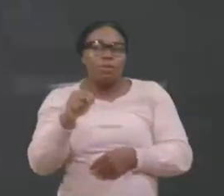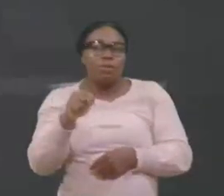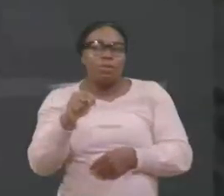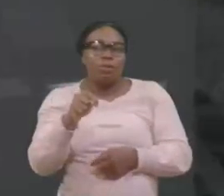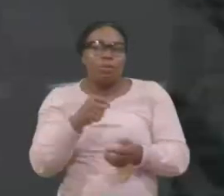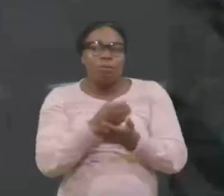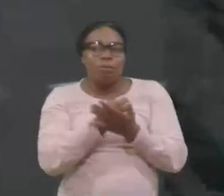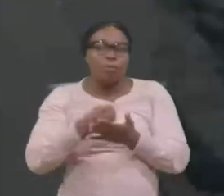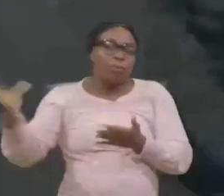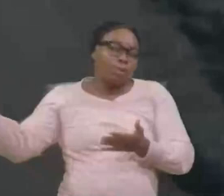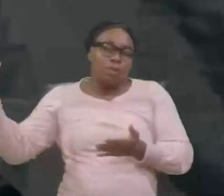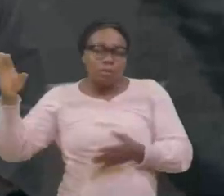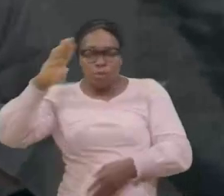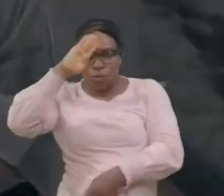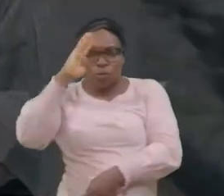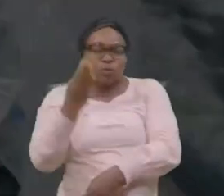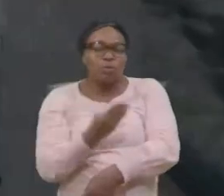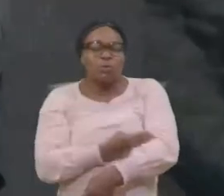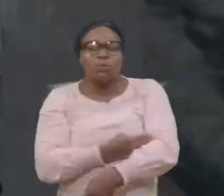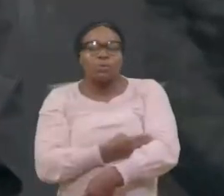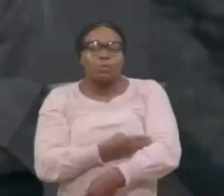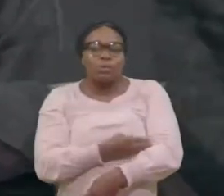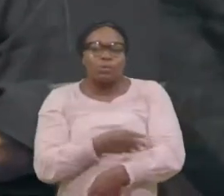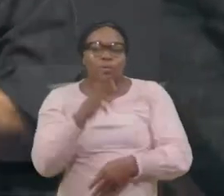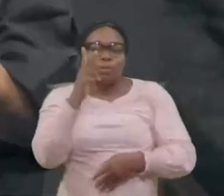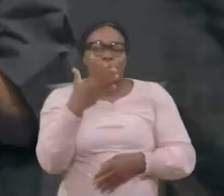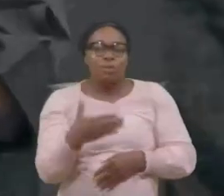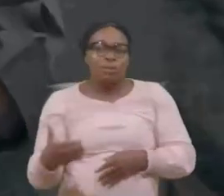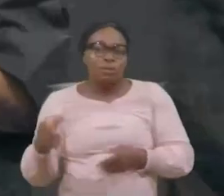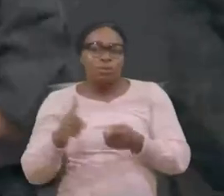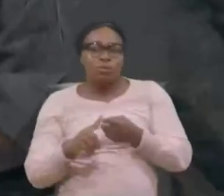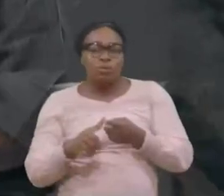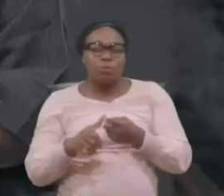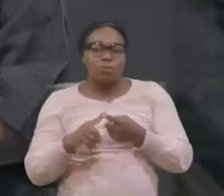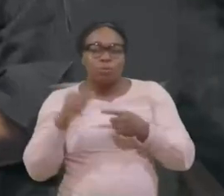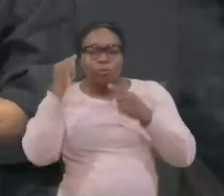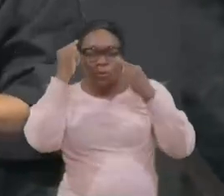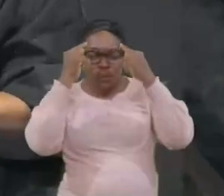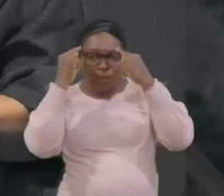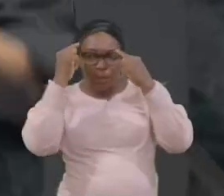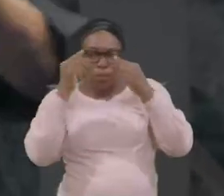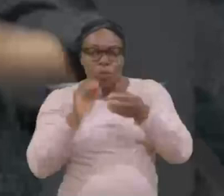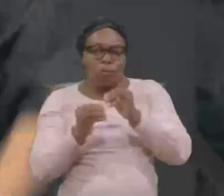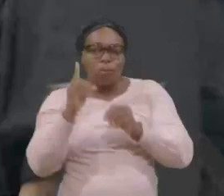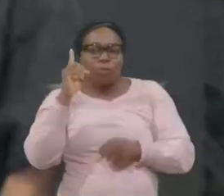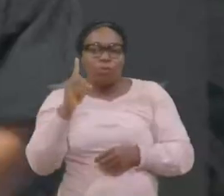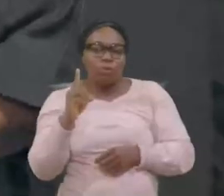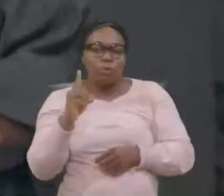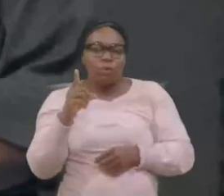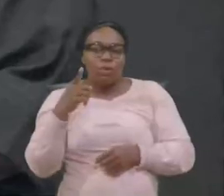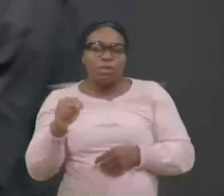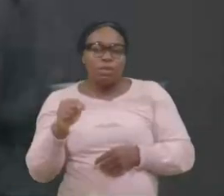fils prodigue il y a trois choses à considérer premièrement l'agitation et l